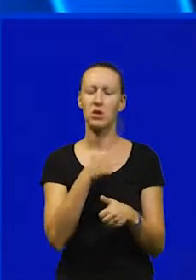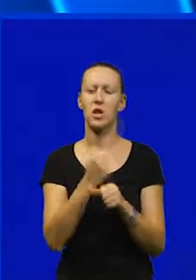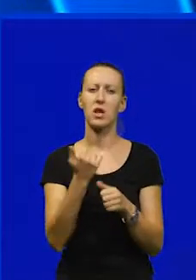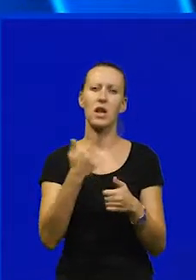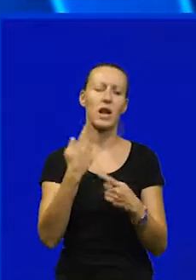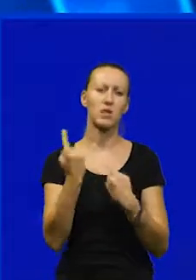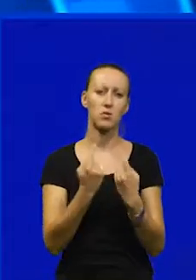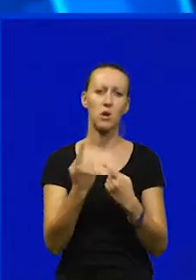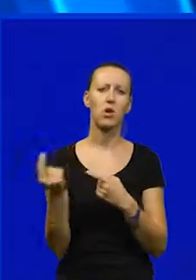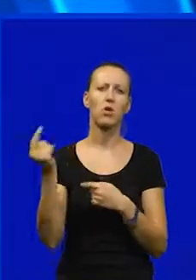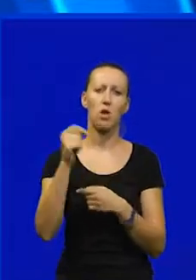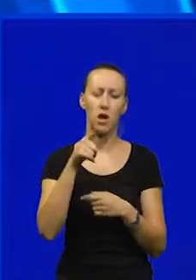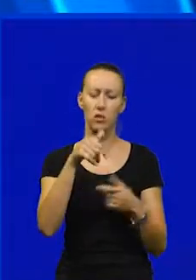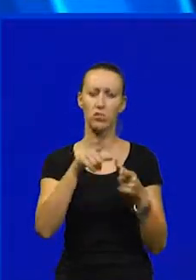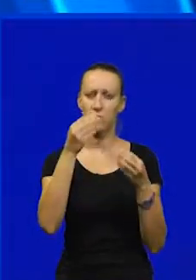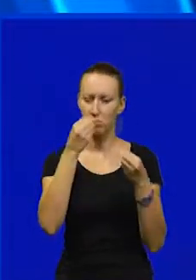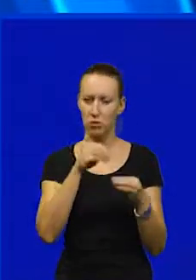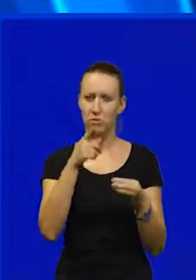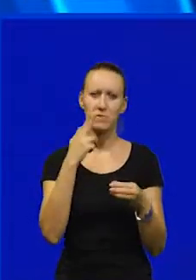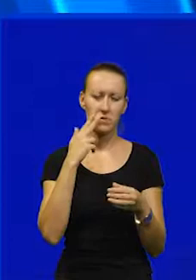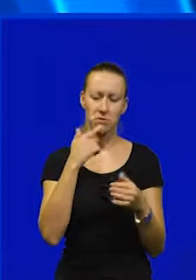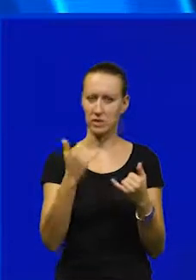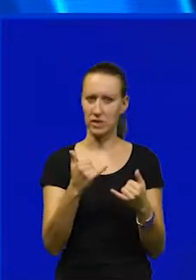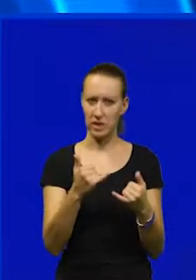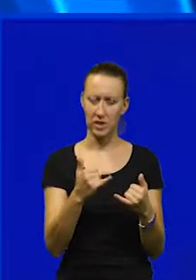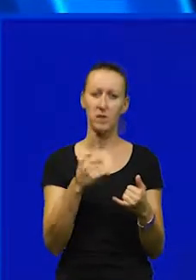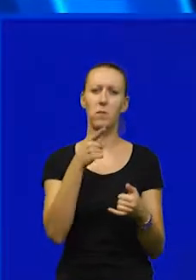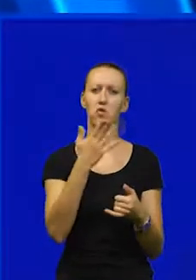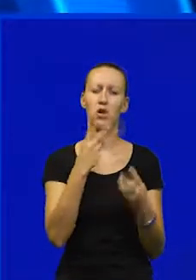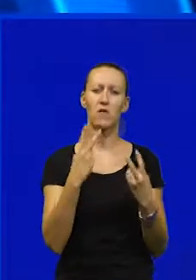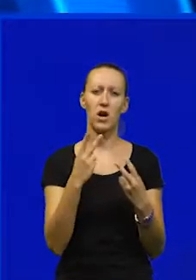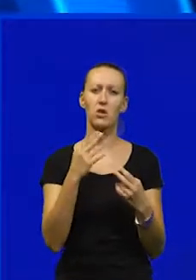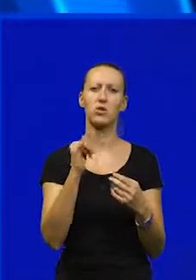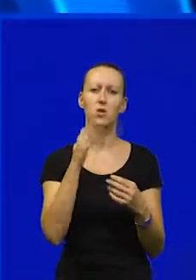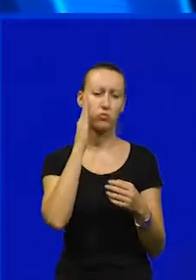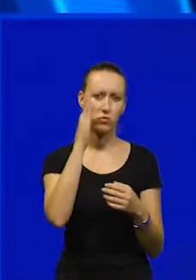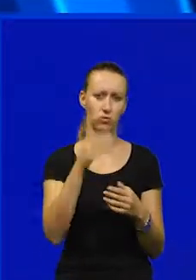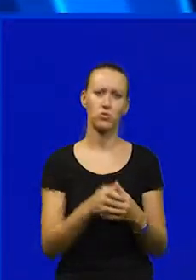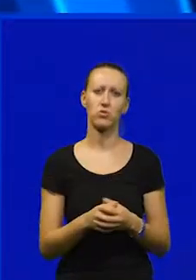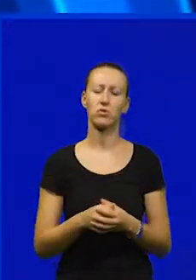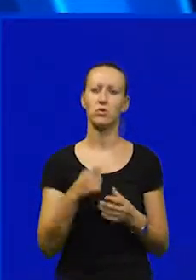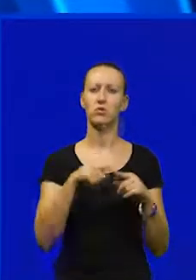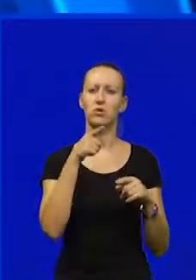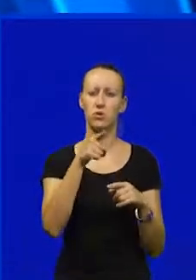okolnostima doveli kompaniju u situaciju koja je danas ono što je bitno bitna je budućnost i zato smo danas tu i zato